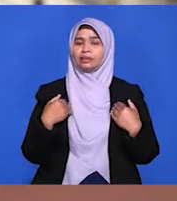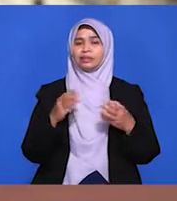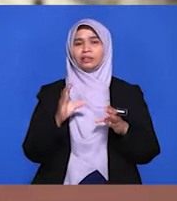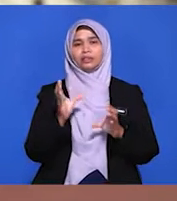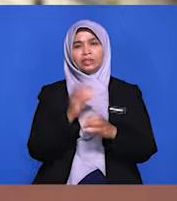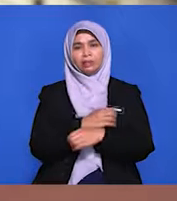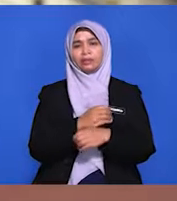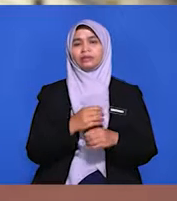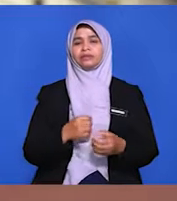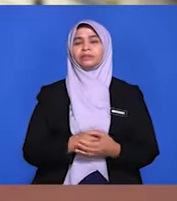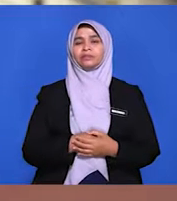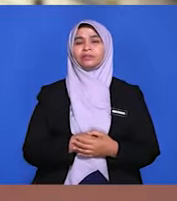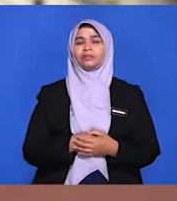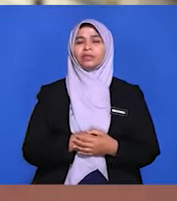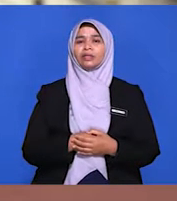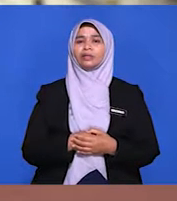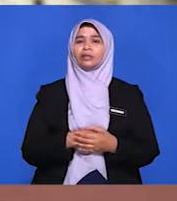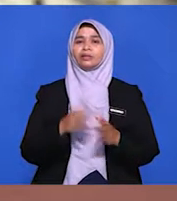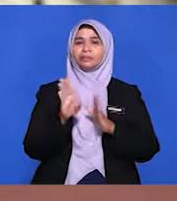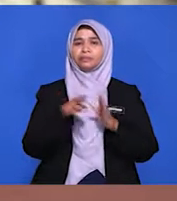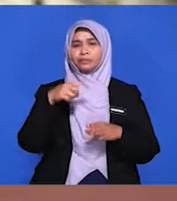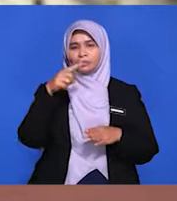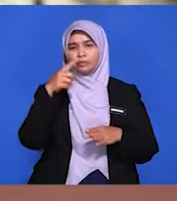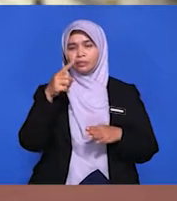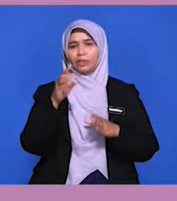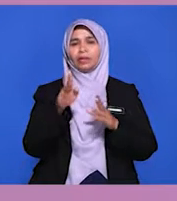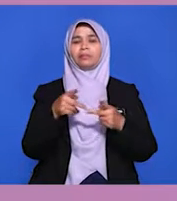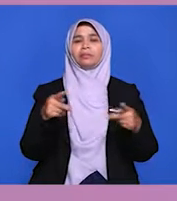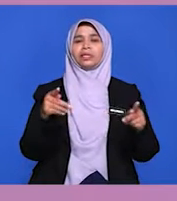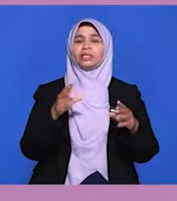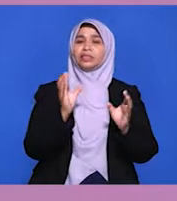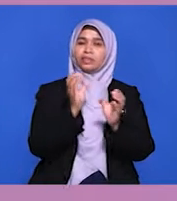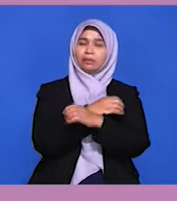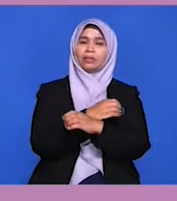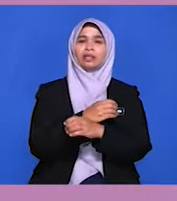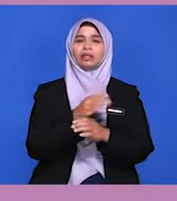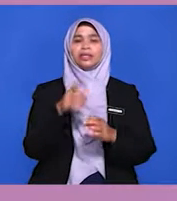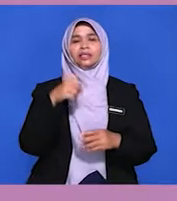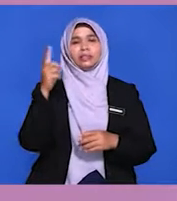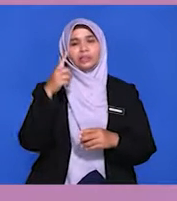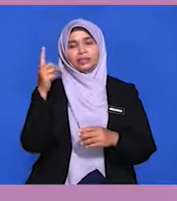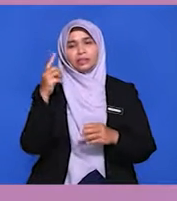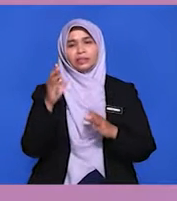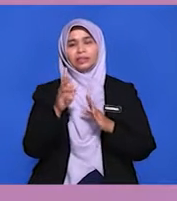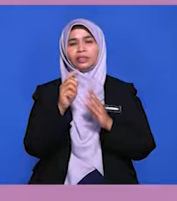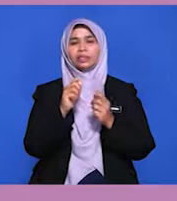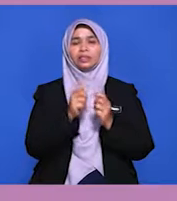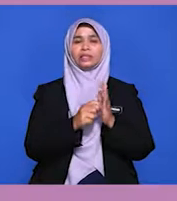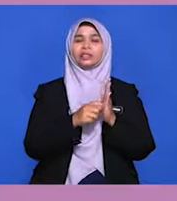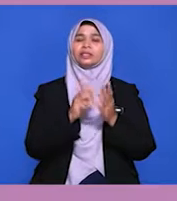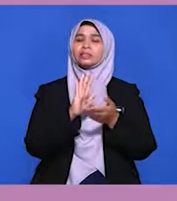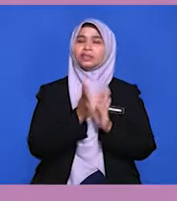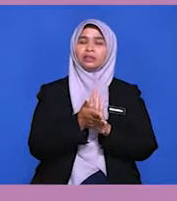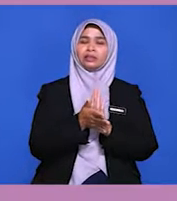menghadapi cabaran yang berlaku itu. Berikut adalah pelbagai cabaran yang sentiasa terjadi